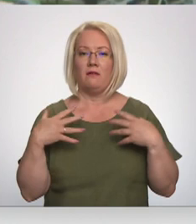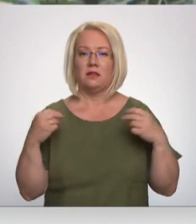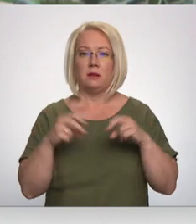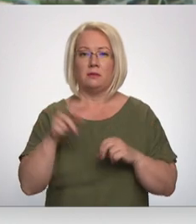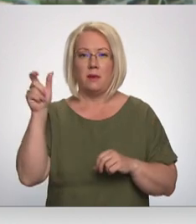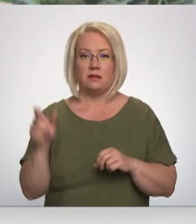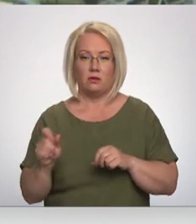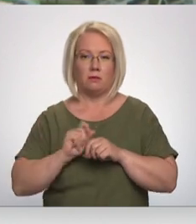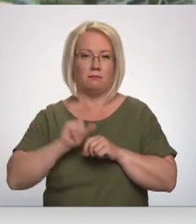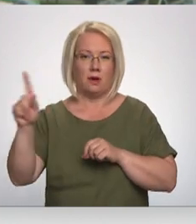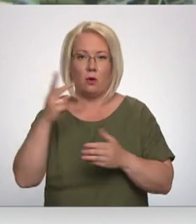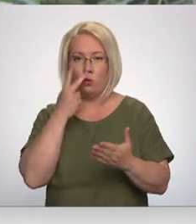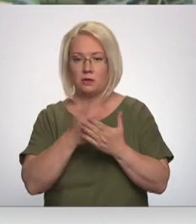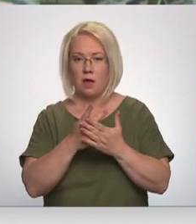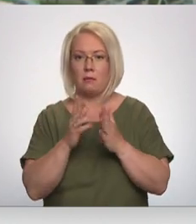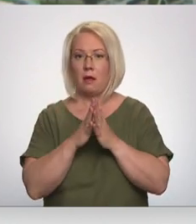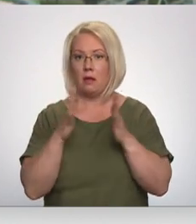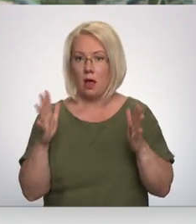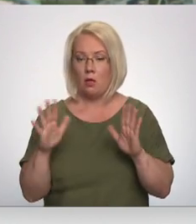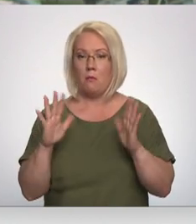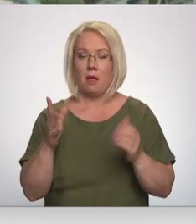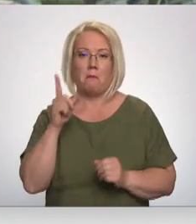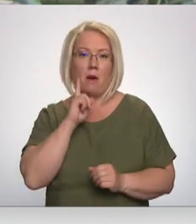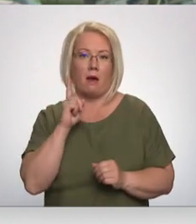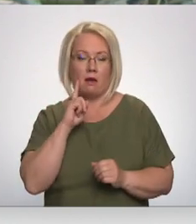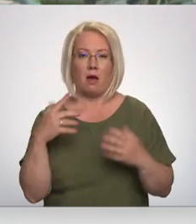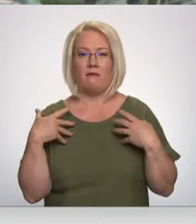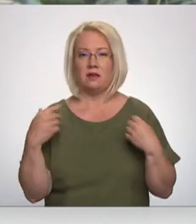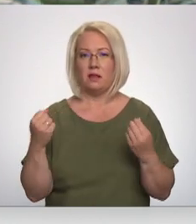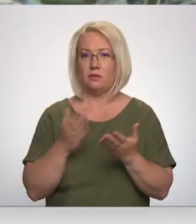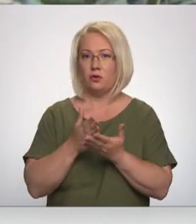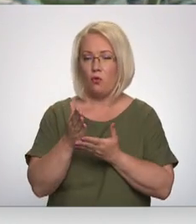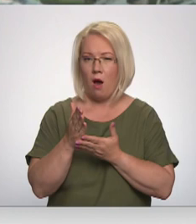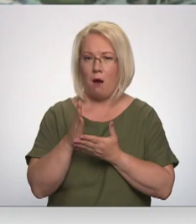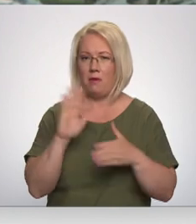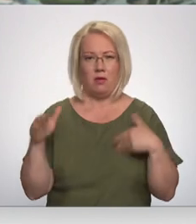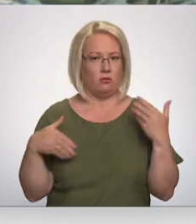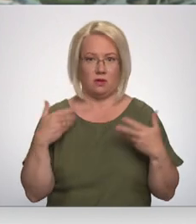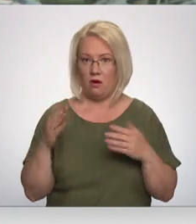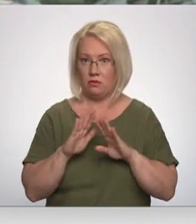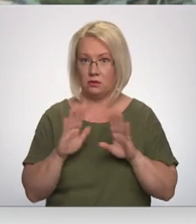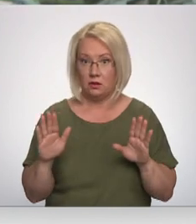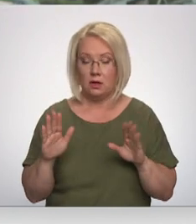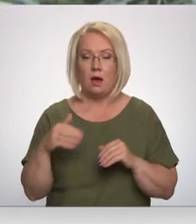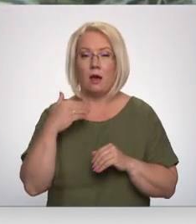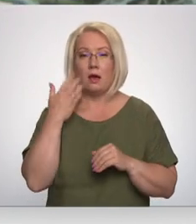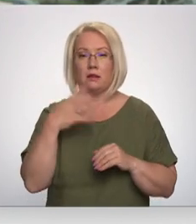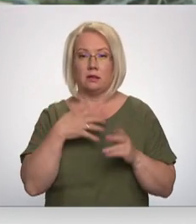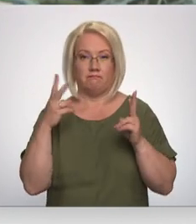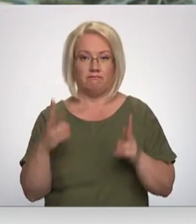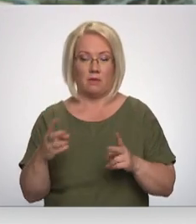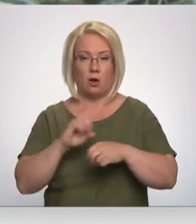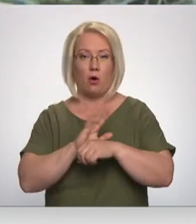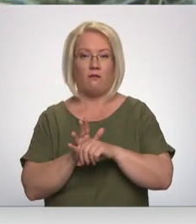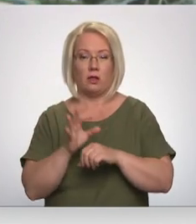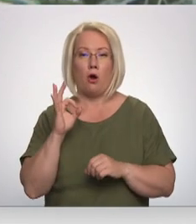kāpumu uzskata par ievērojumu, tomēr vismaz pagaidām medicīnas aprūpas sistēmā trauksme netiek celta. Tā kā saslimšana notiek ar Covidu